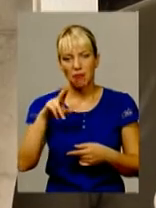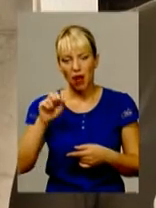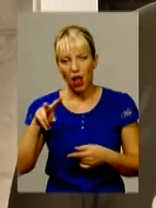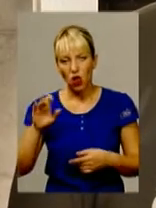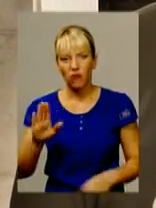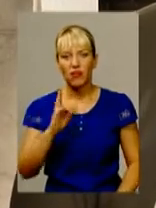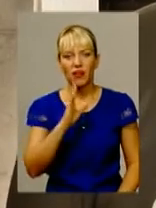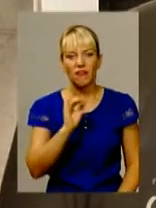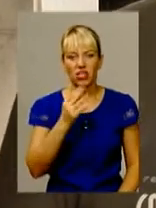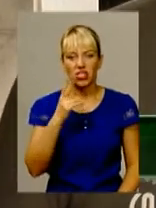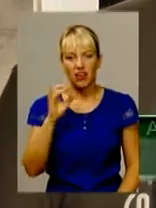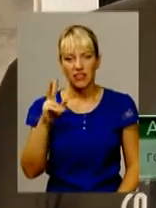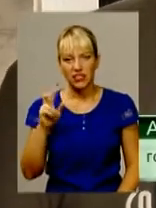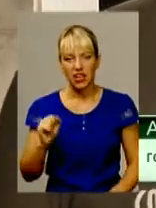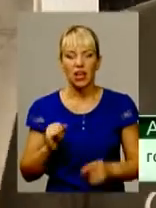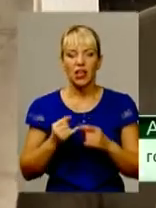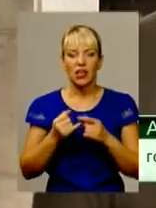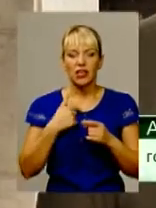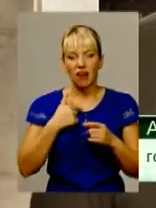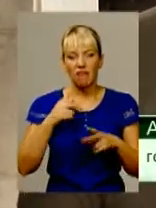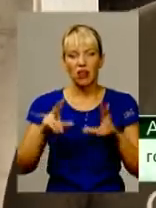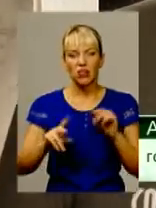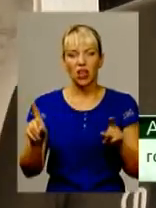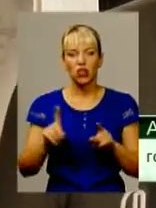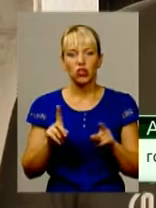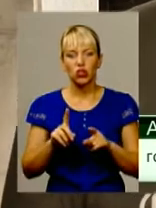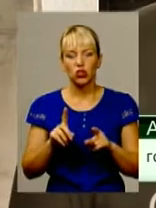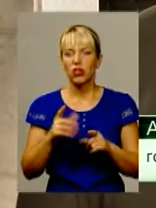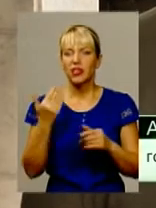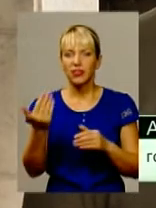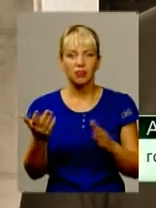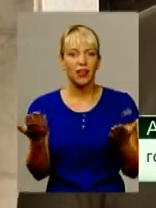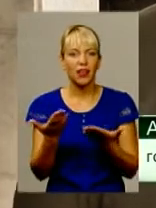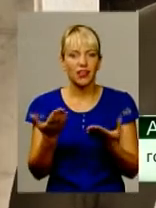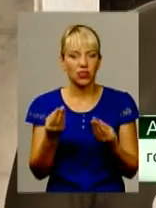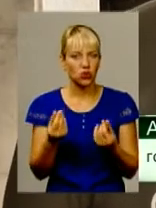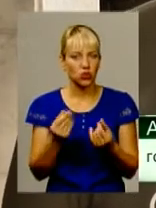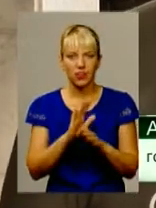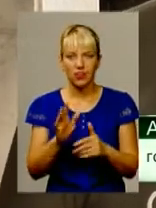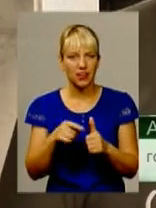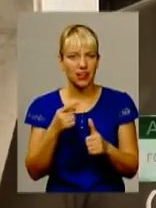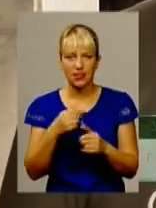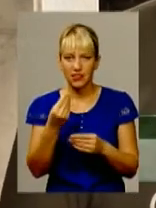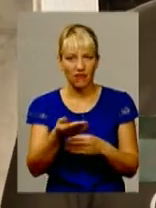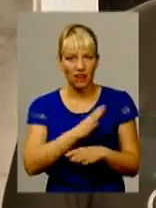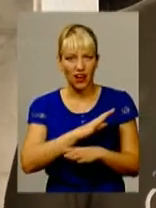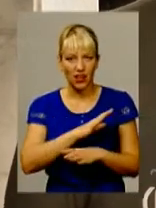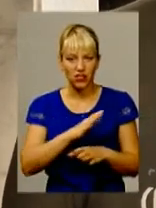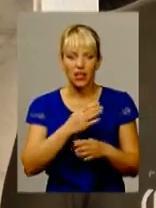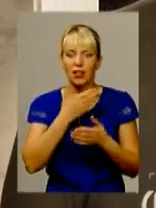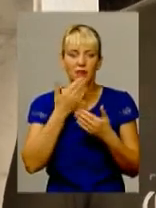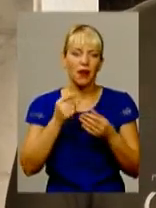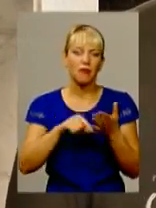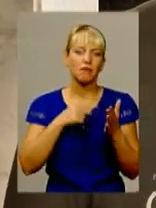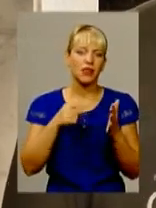абсолютно щиро вважаю, що їм якоїсь суми не називалося. Тобто не стоїть питання, чи вони мають